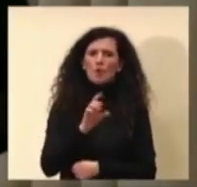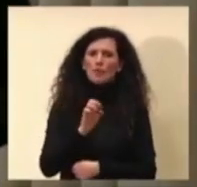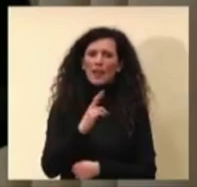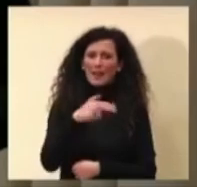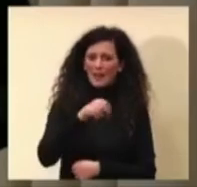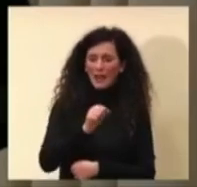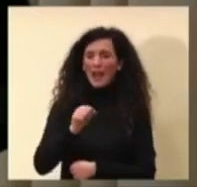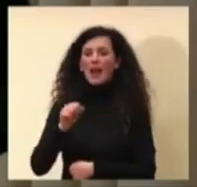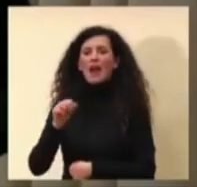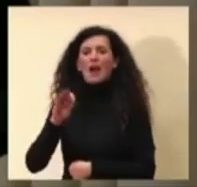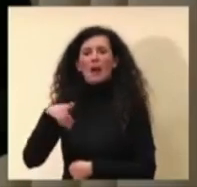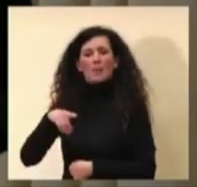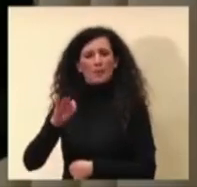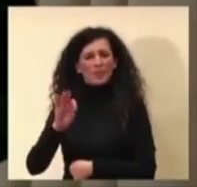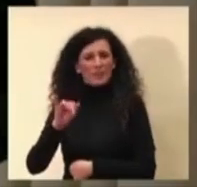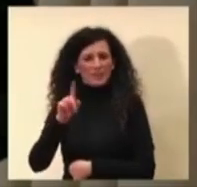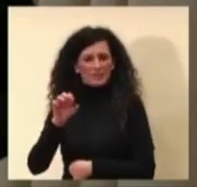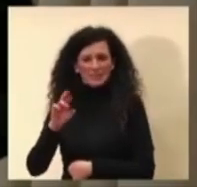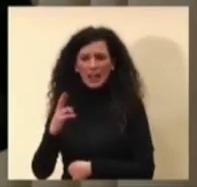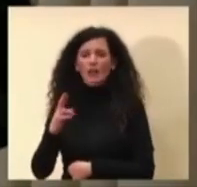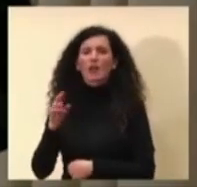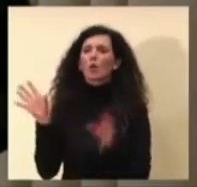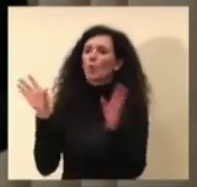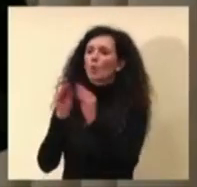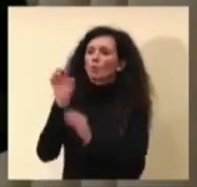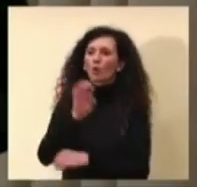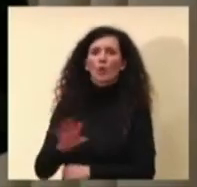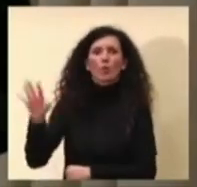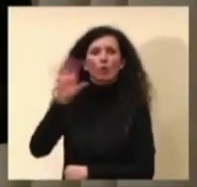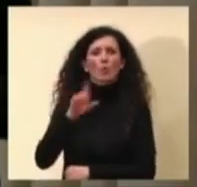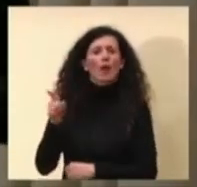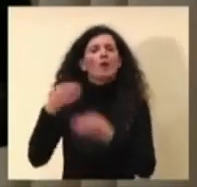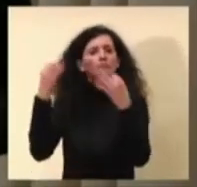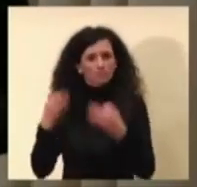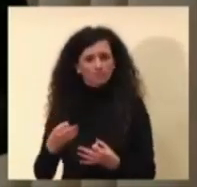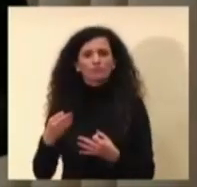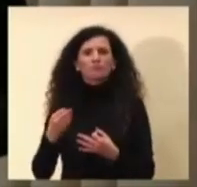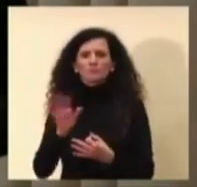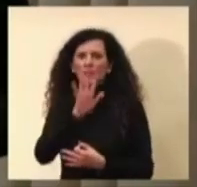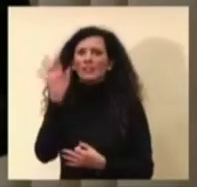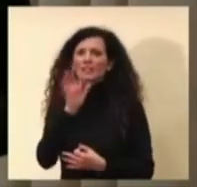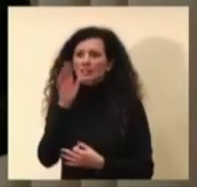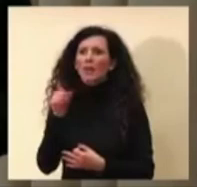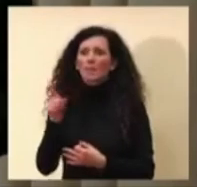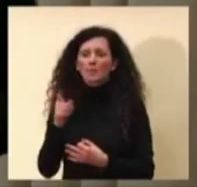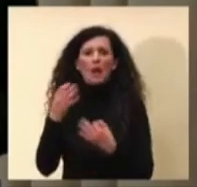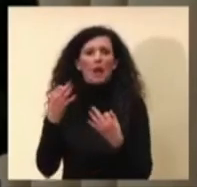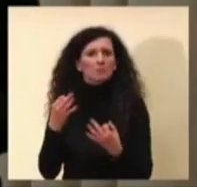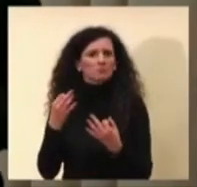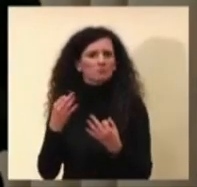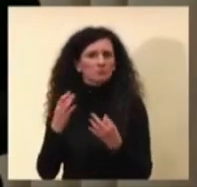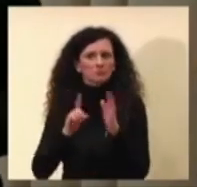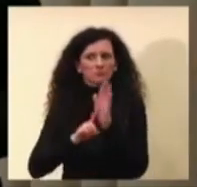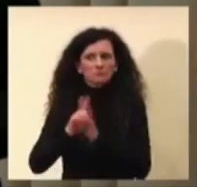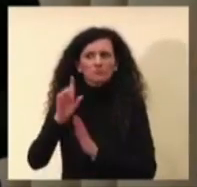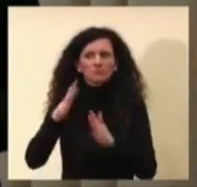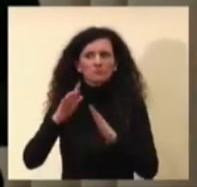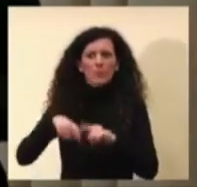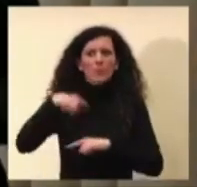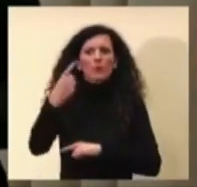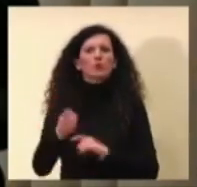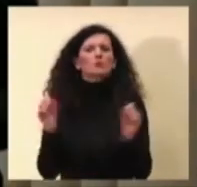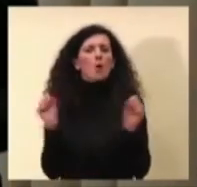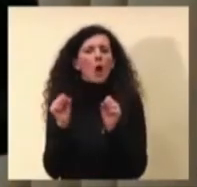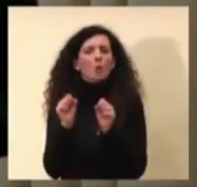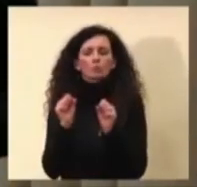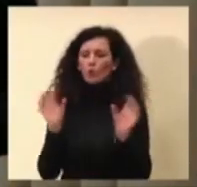Europea. Nelle prime fasi una stima ottimistica per il raggiungimento dell'immunità di gregge era il prossimo autunno. C